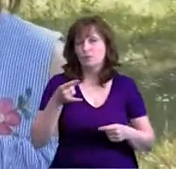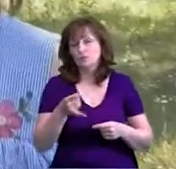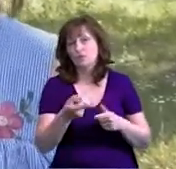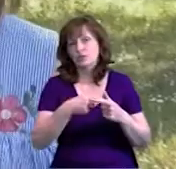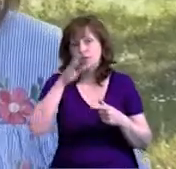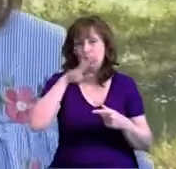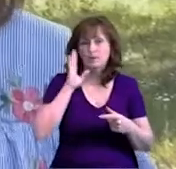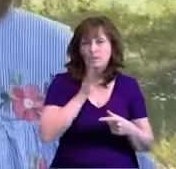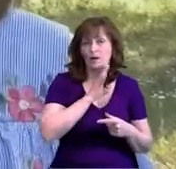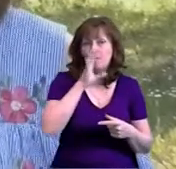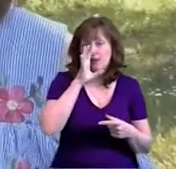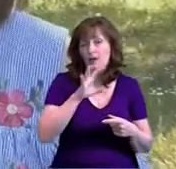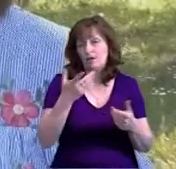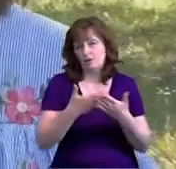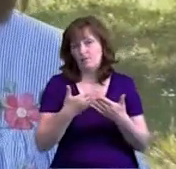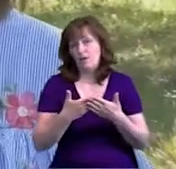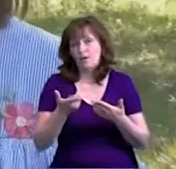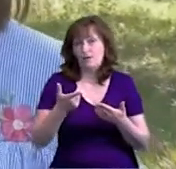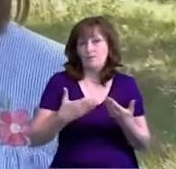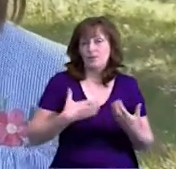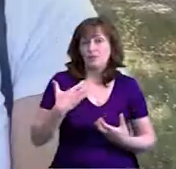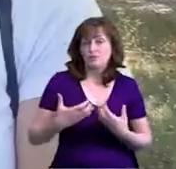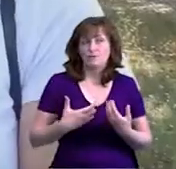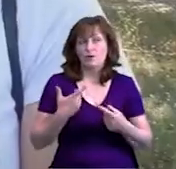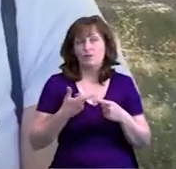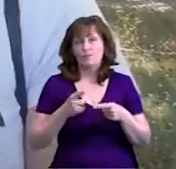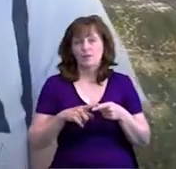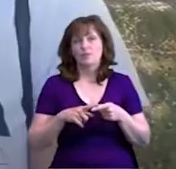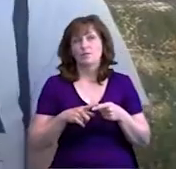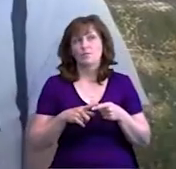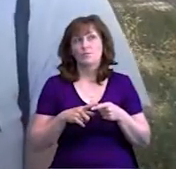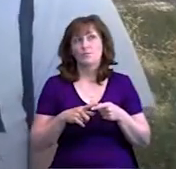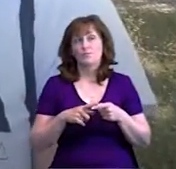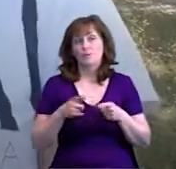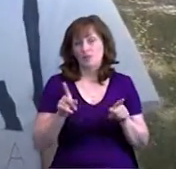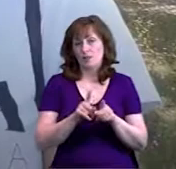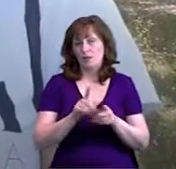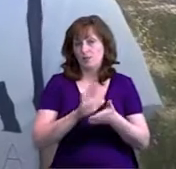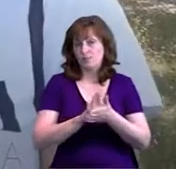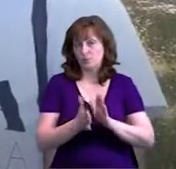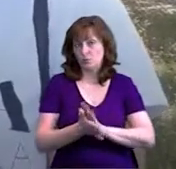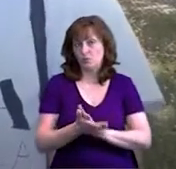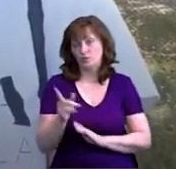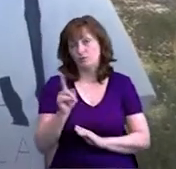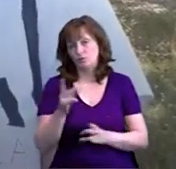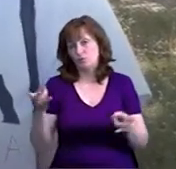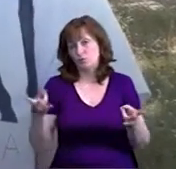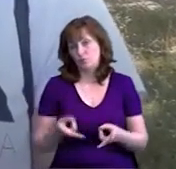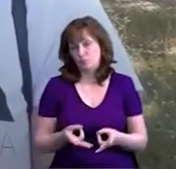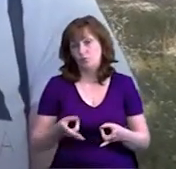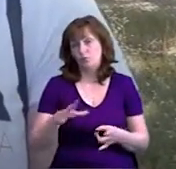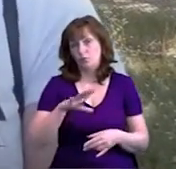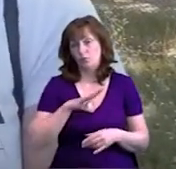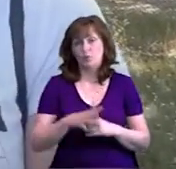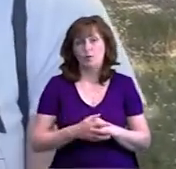бути погано і потім не знати, як добратися. Можливо, цьому році така склалася ситуація, що, напевно, потрібно було